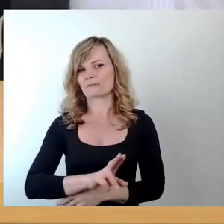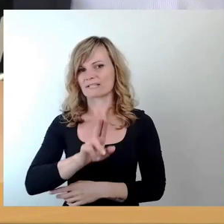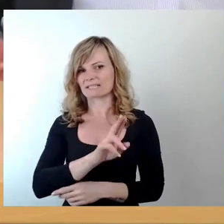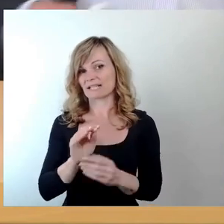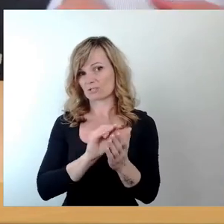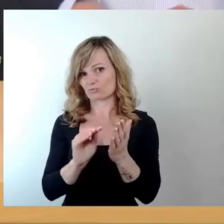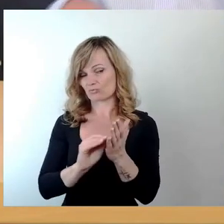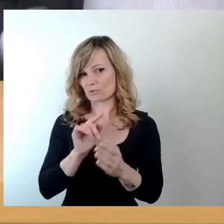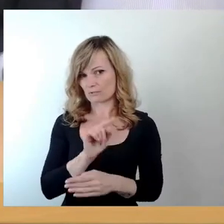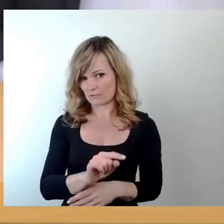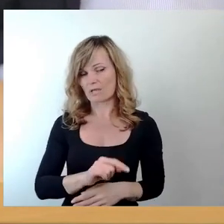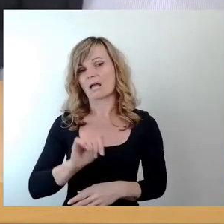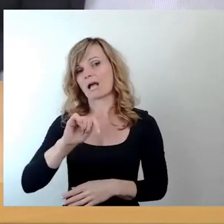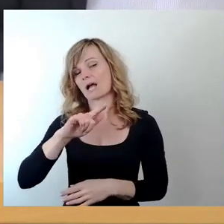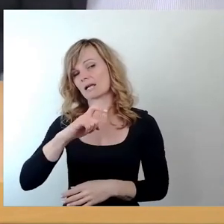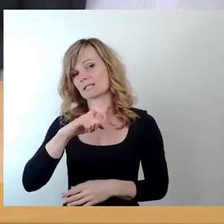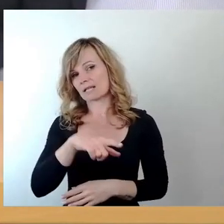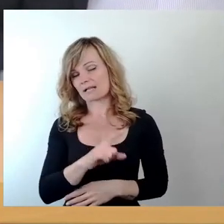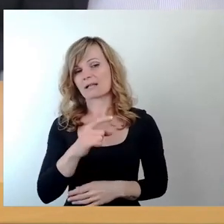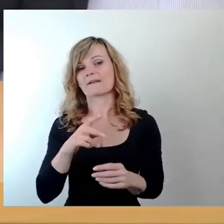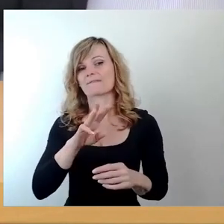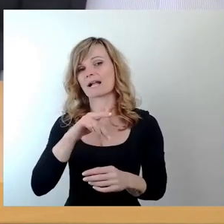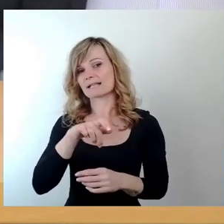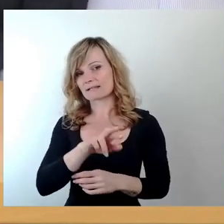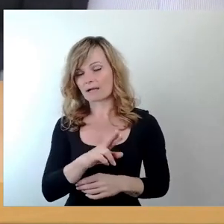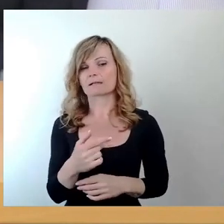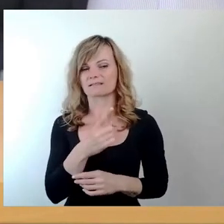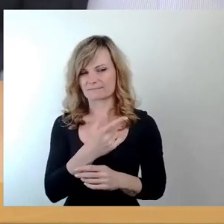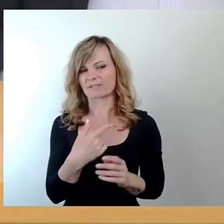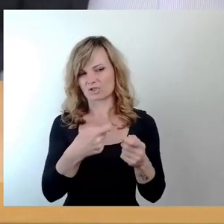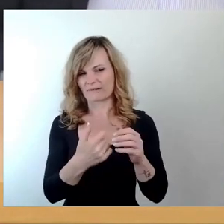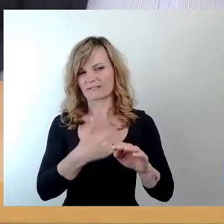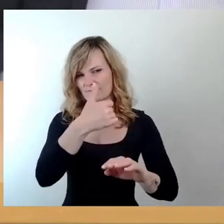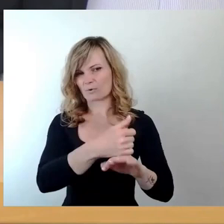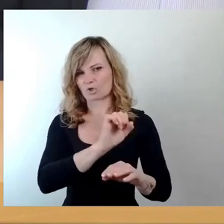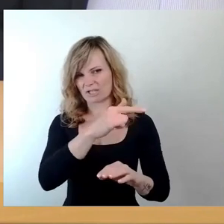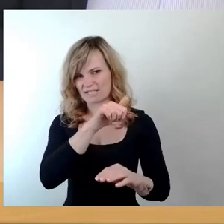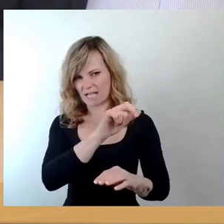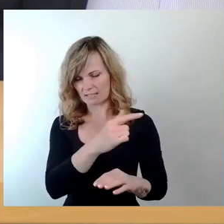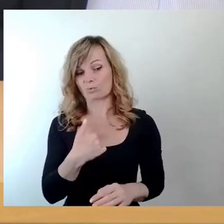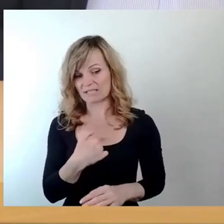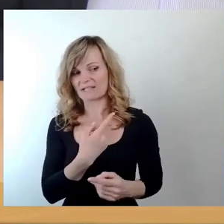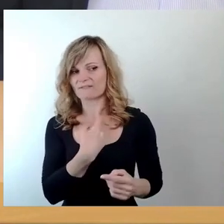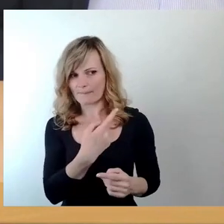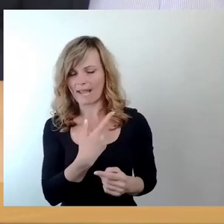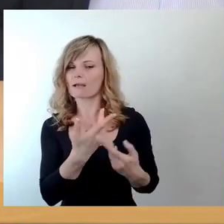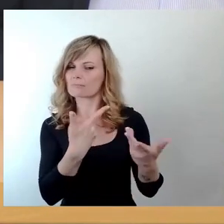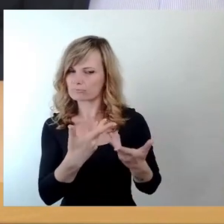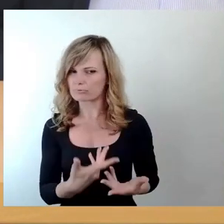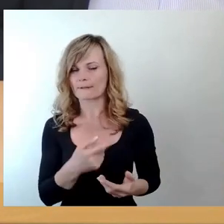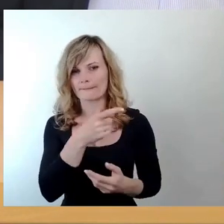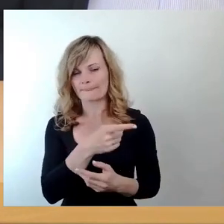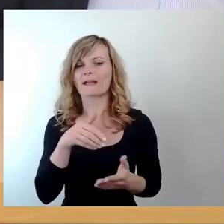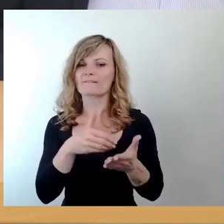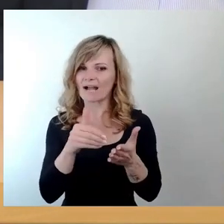Axel Walter als Geschäftsführer der Stesat GmbH und ich einvernehmlich uns darüber verständigt, dass die weitere